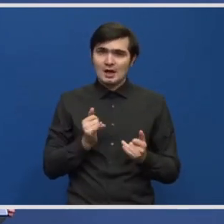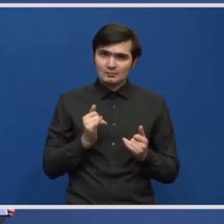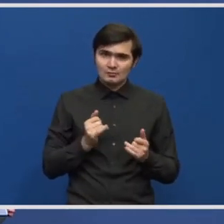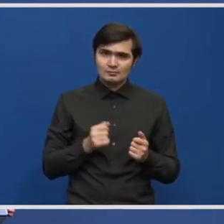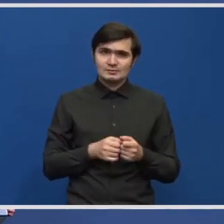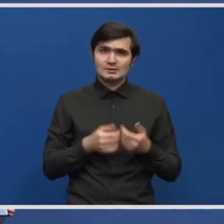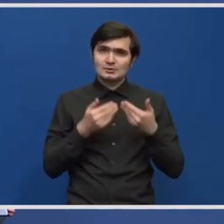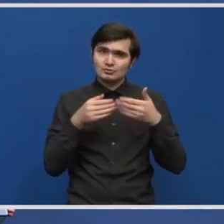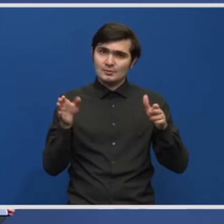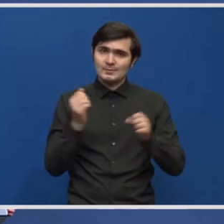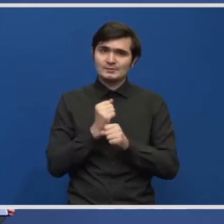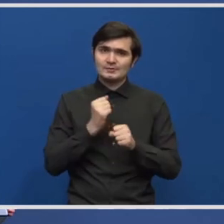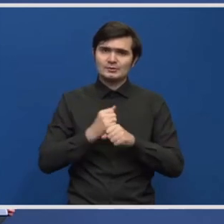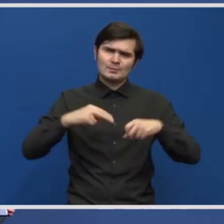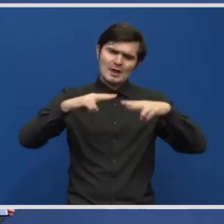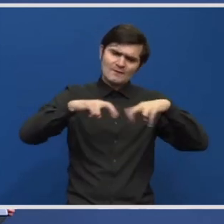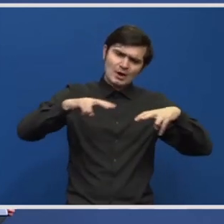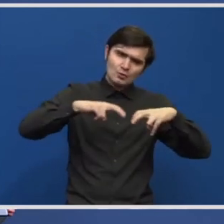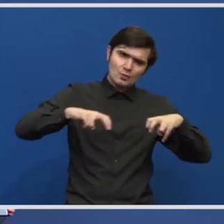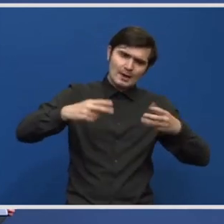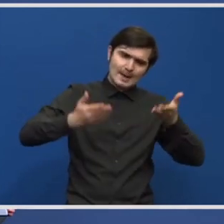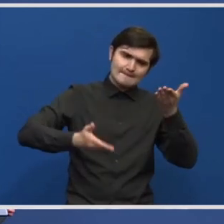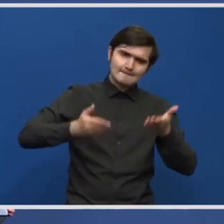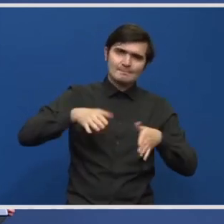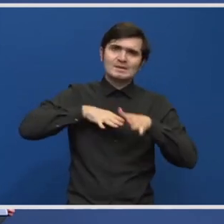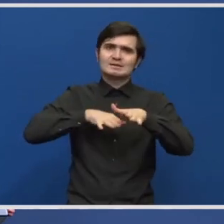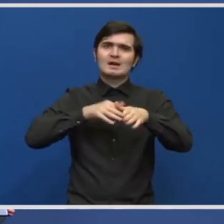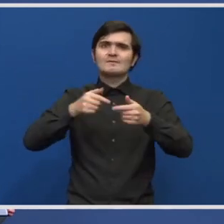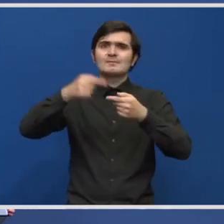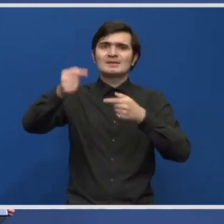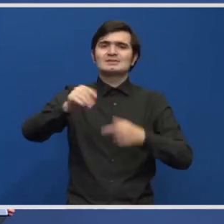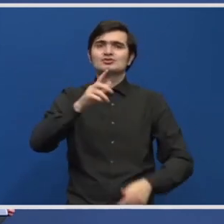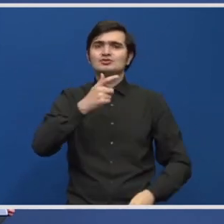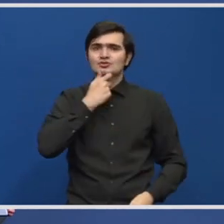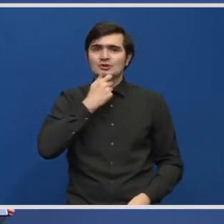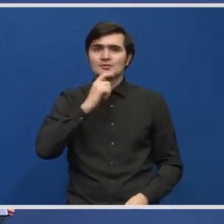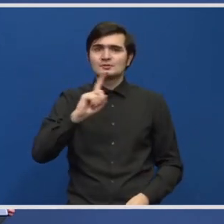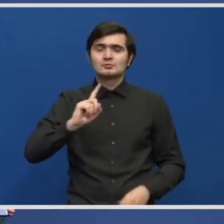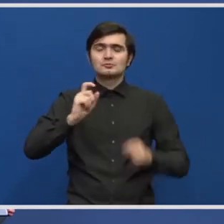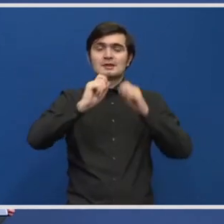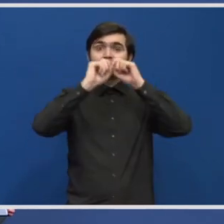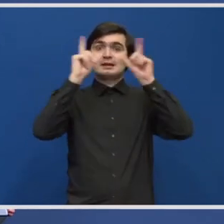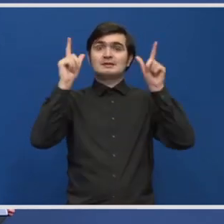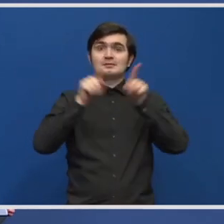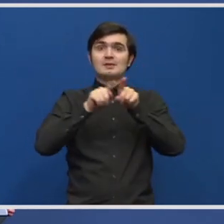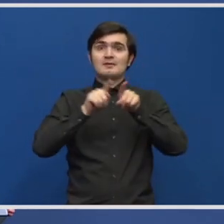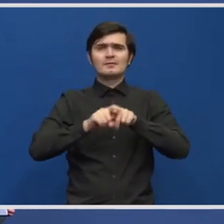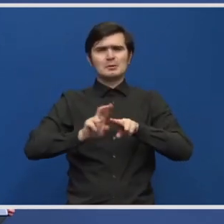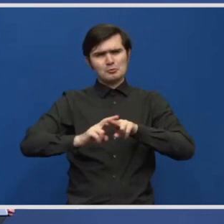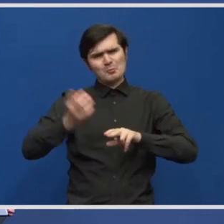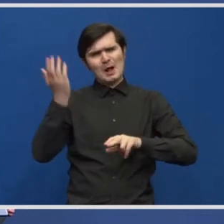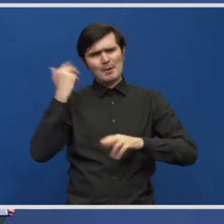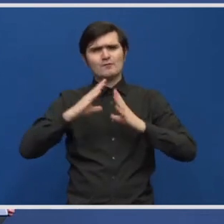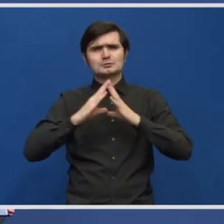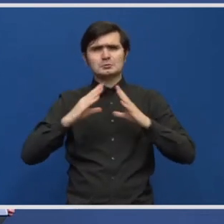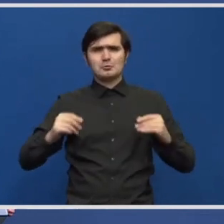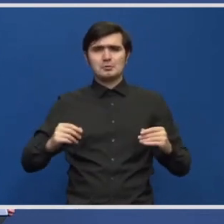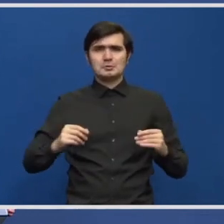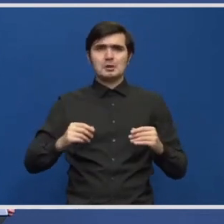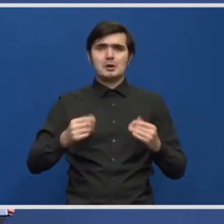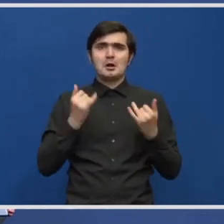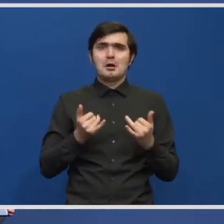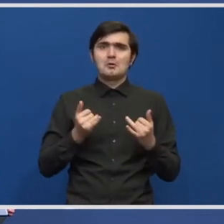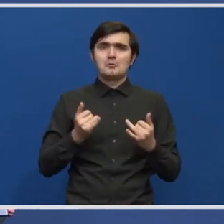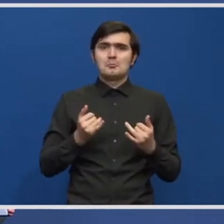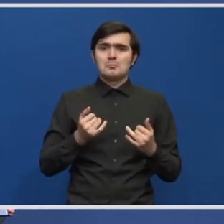evaluarea de trafic pe care o vom avea peste 5 ani, ca să nu ne trezim în situația în care ne trezim tipic în România, că